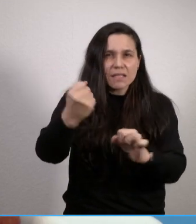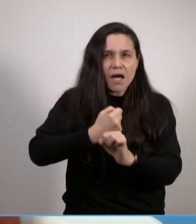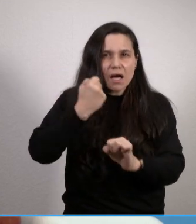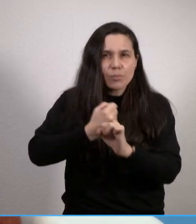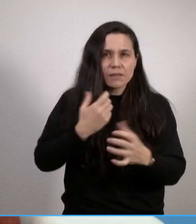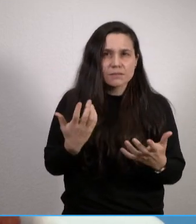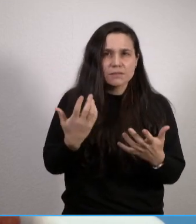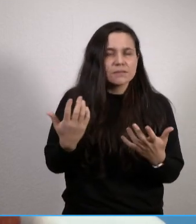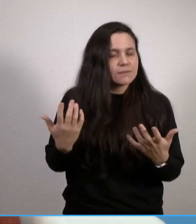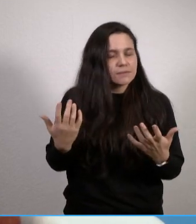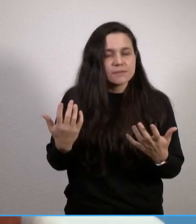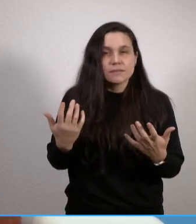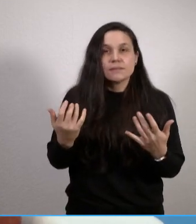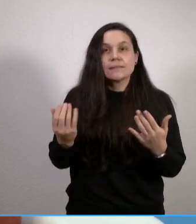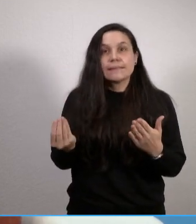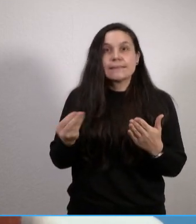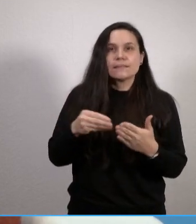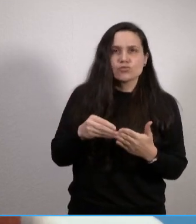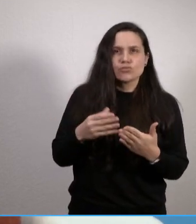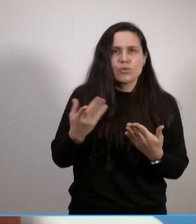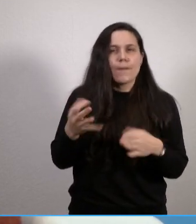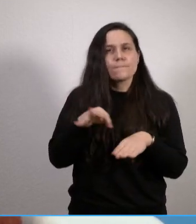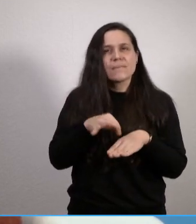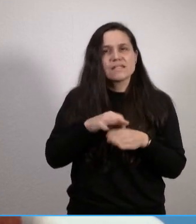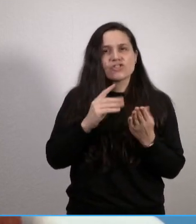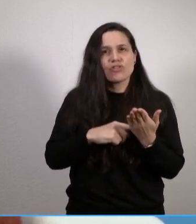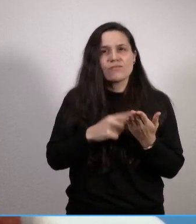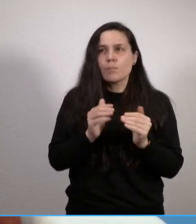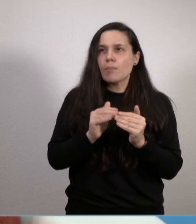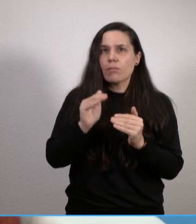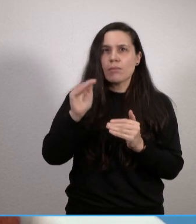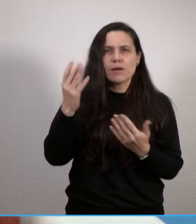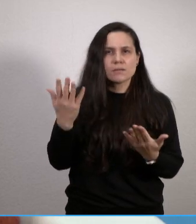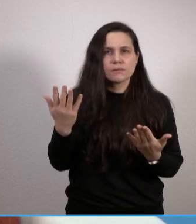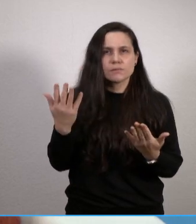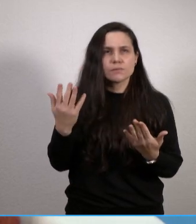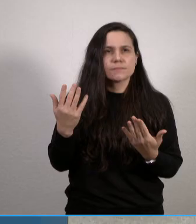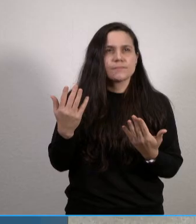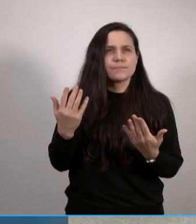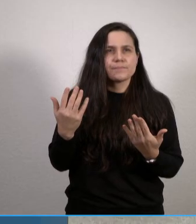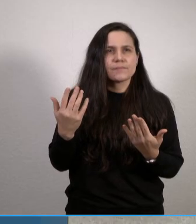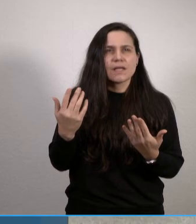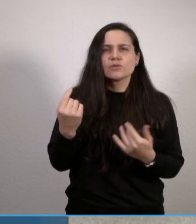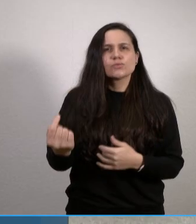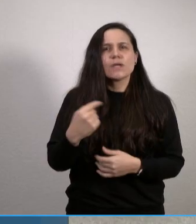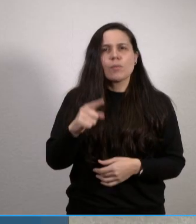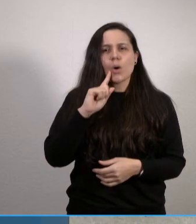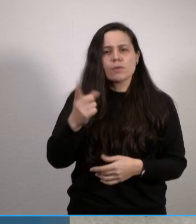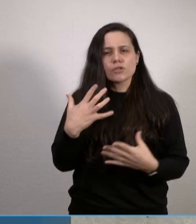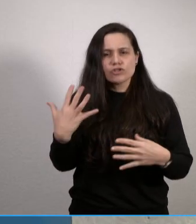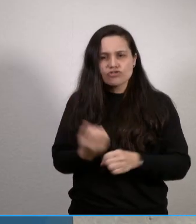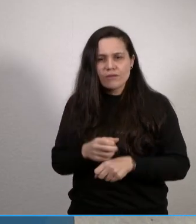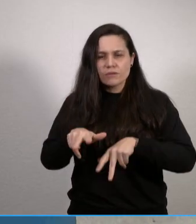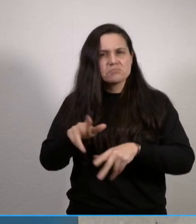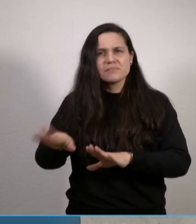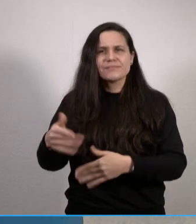Über jetzt die zusätzlichen medizinischen Anfordernisse der ukrainischen Flüchtlinge machen sie sich, glaube ich, herzlich wenig Gedanken. Es sind